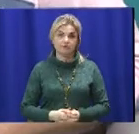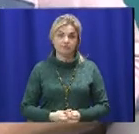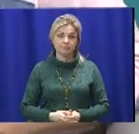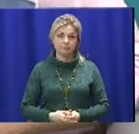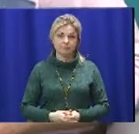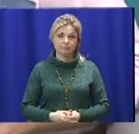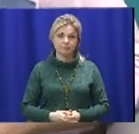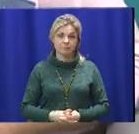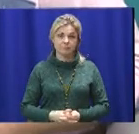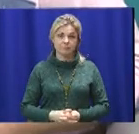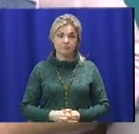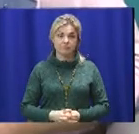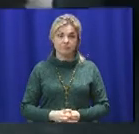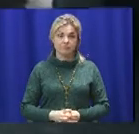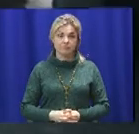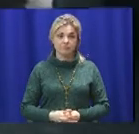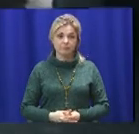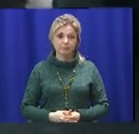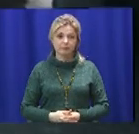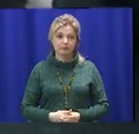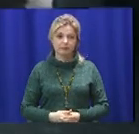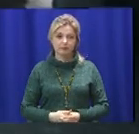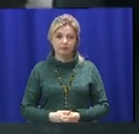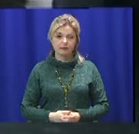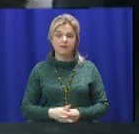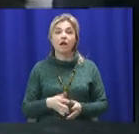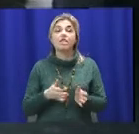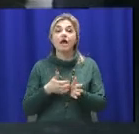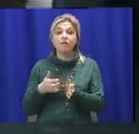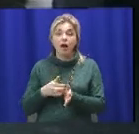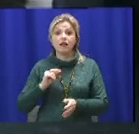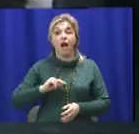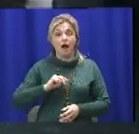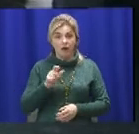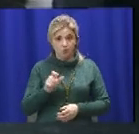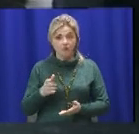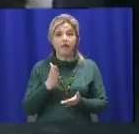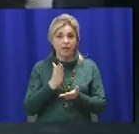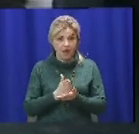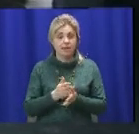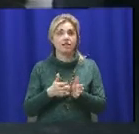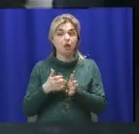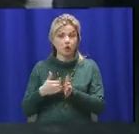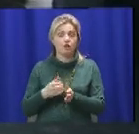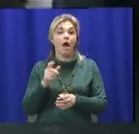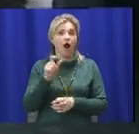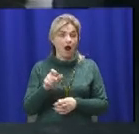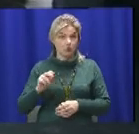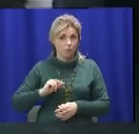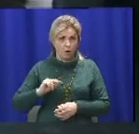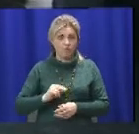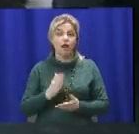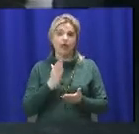еще одно подтверждение, есть брак кадров? Ну, брак кадров, есть. Есть недостаток кадров. Здесь два